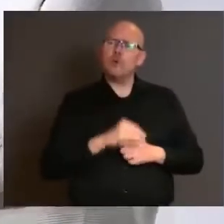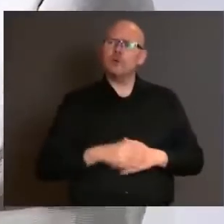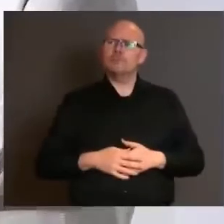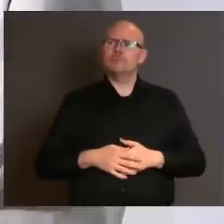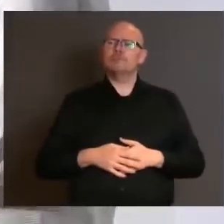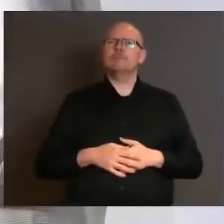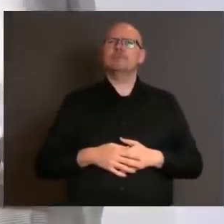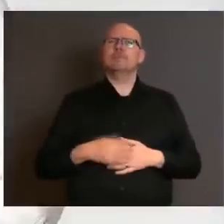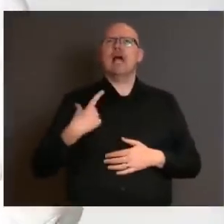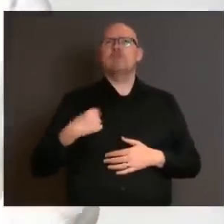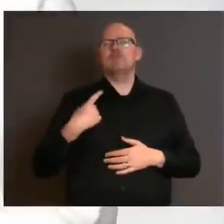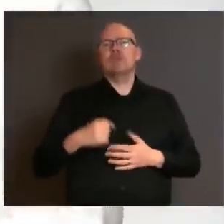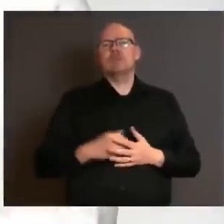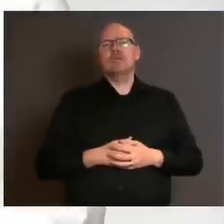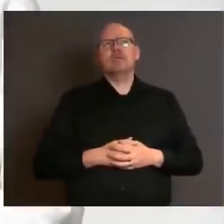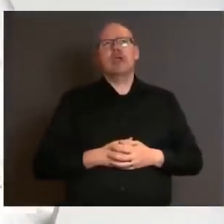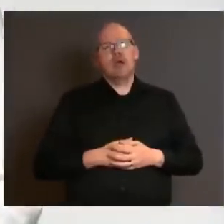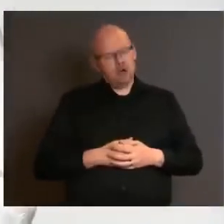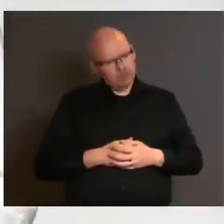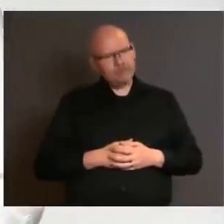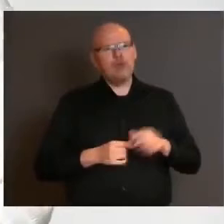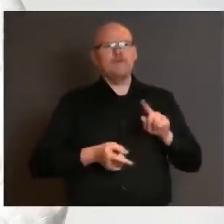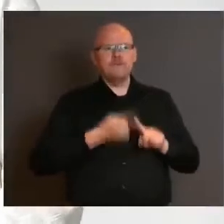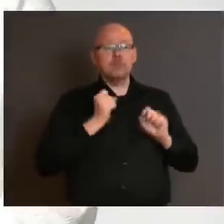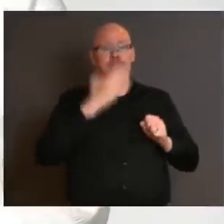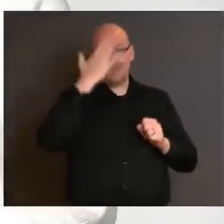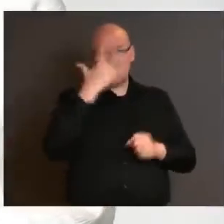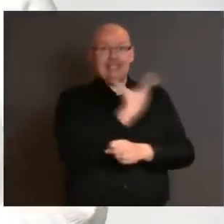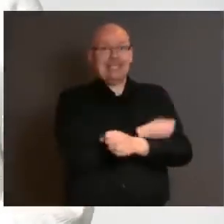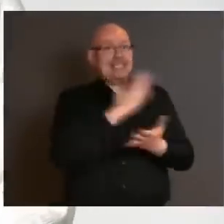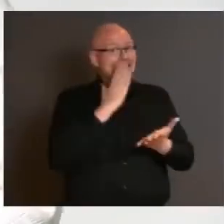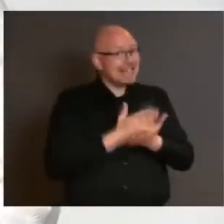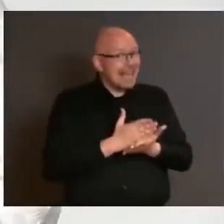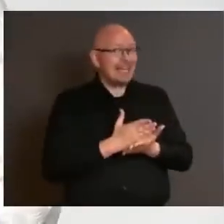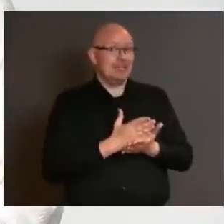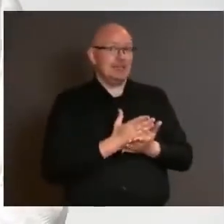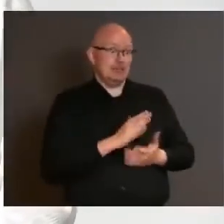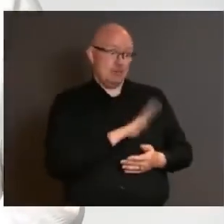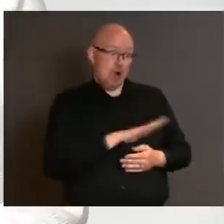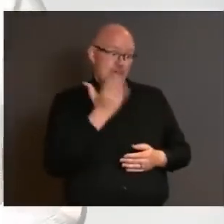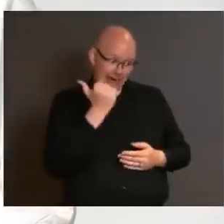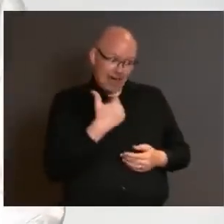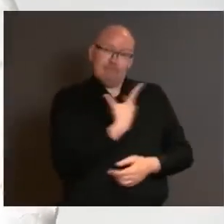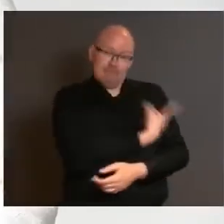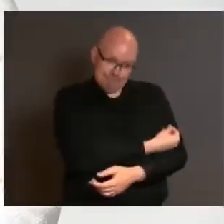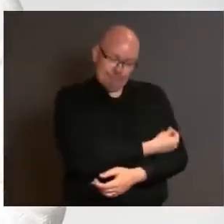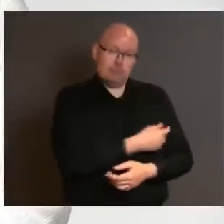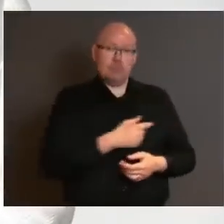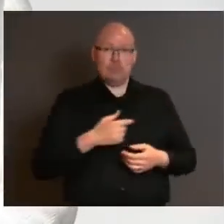till dem? Ja, att först måste vi veta att vaccinet är säkert också för den gruppen. Sådana studier pågår.